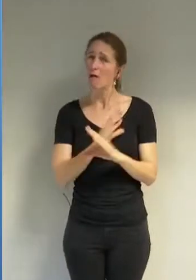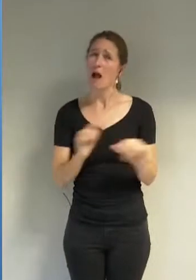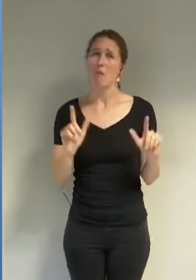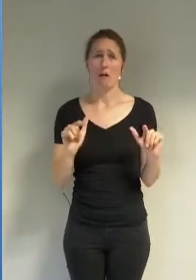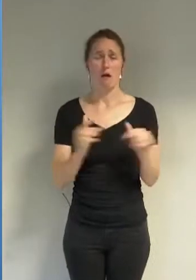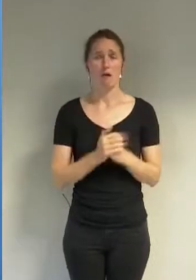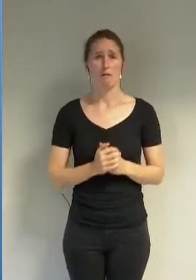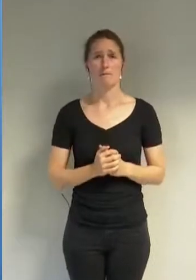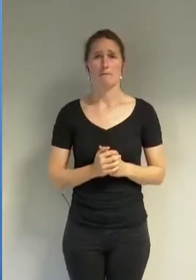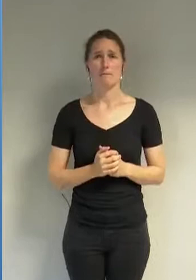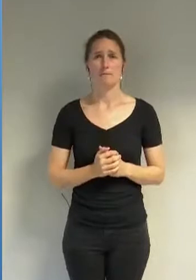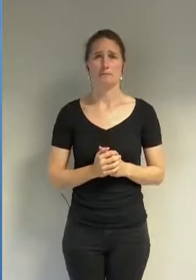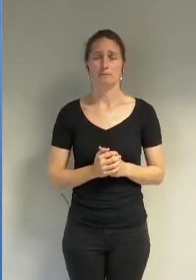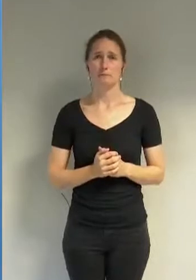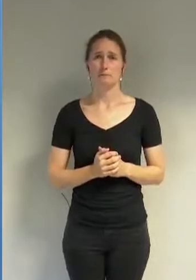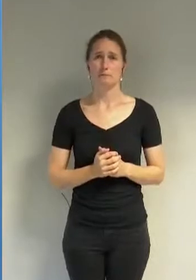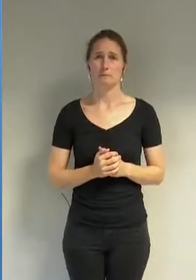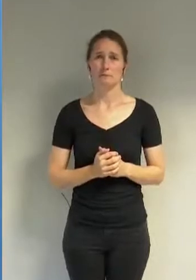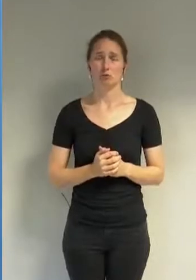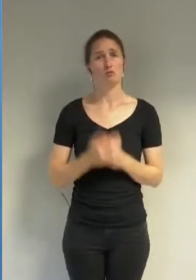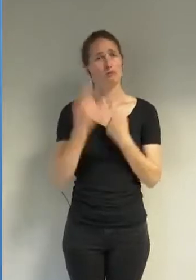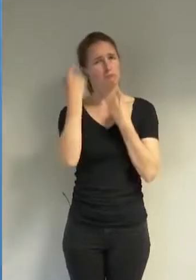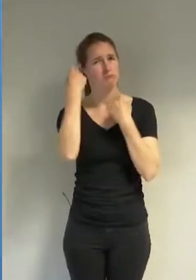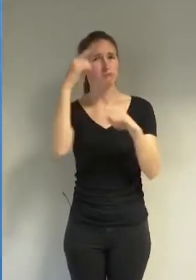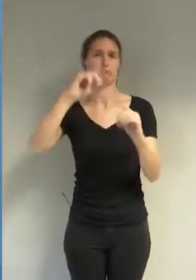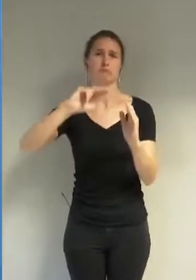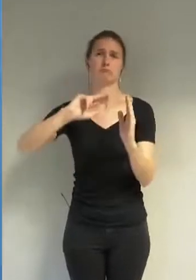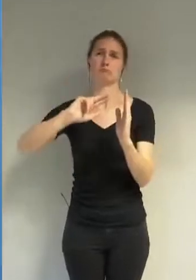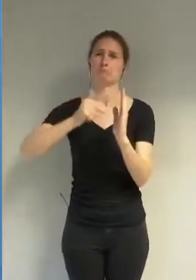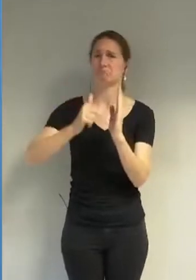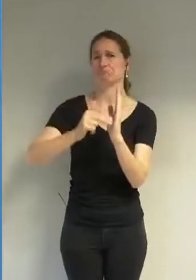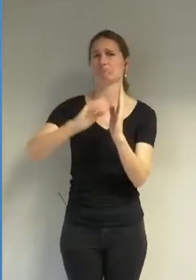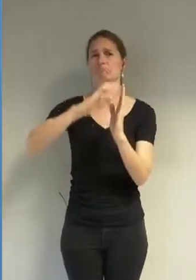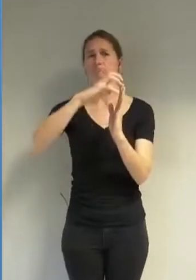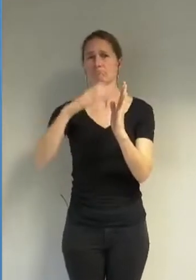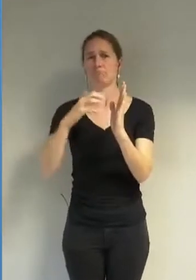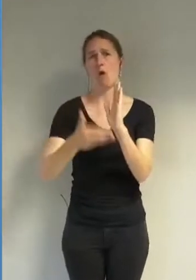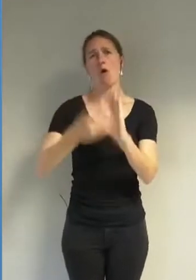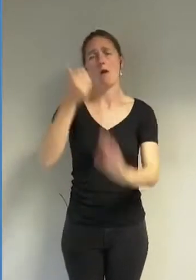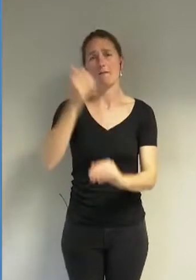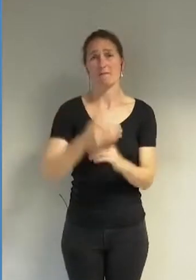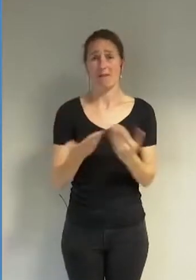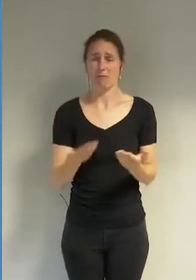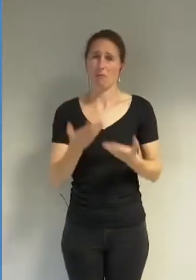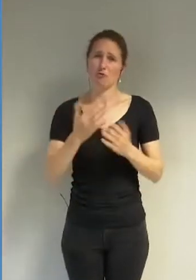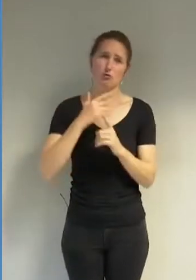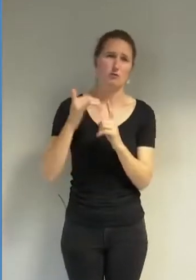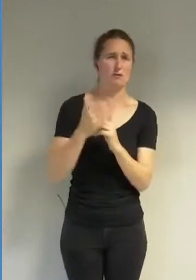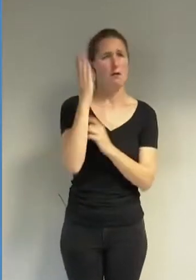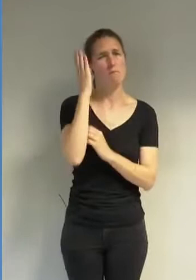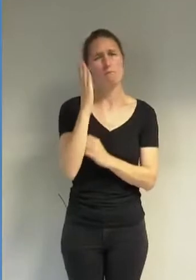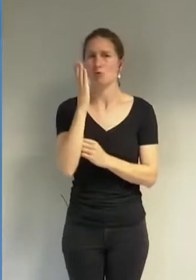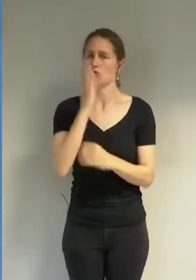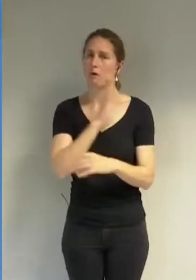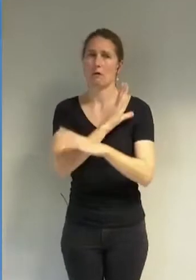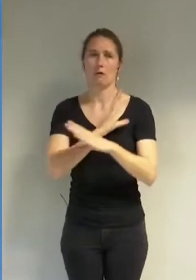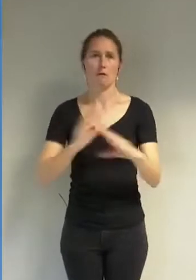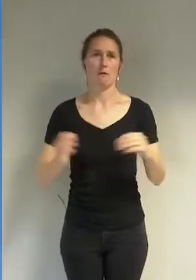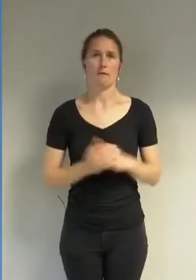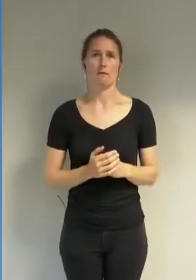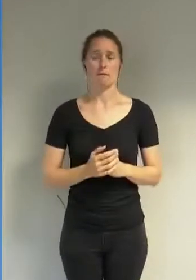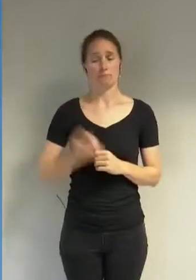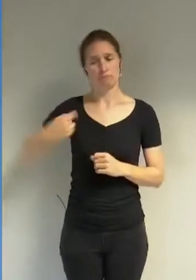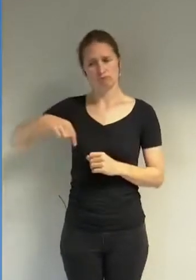aurait pu ramener de la sérénité dans un moment où la société en a bien besoin. Le projet d'un